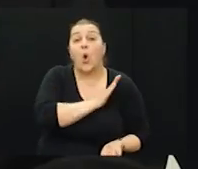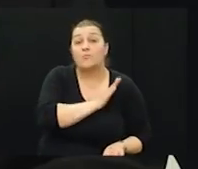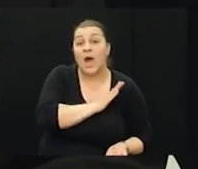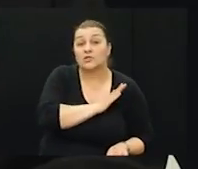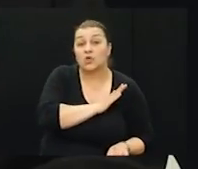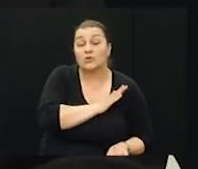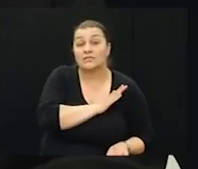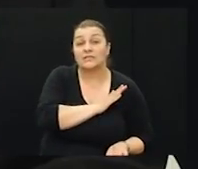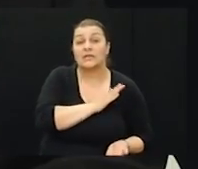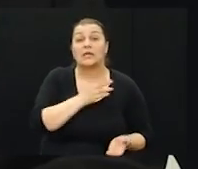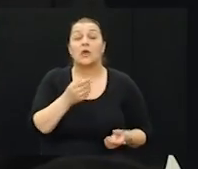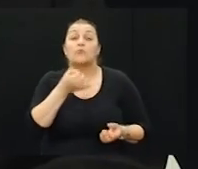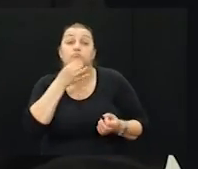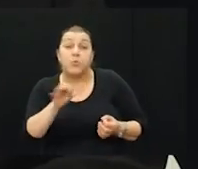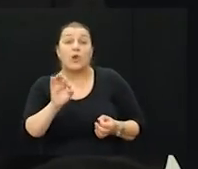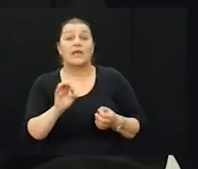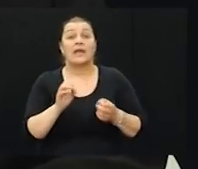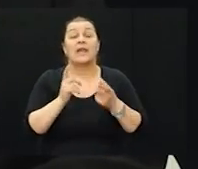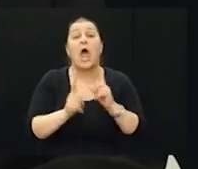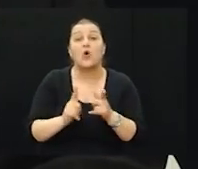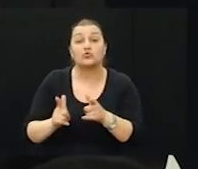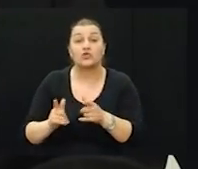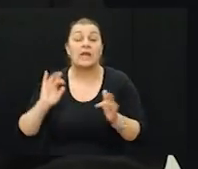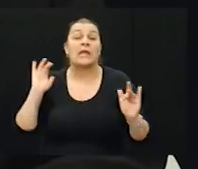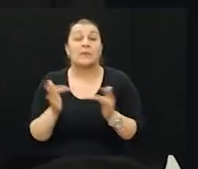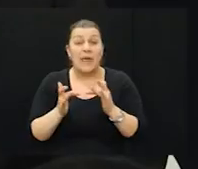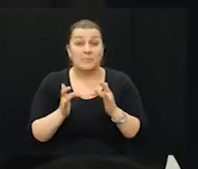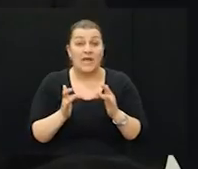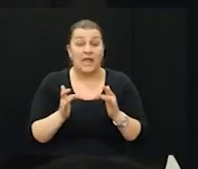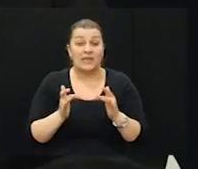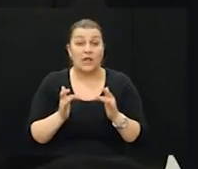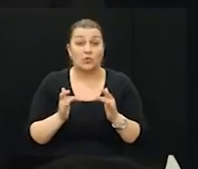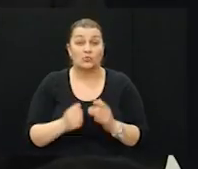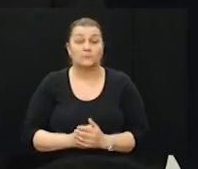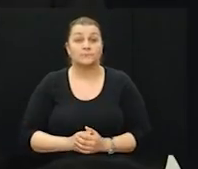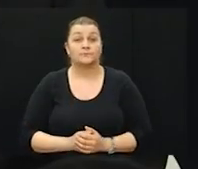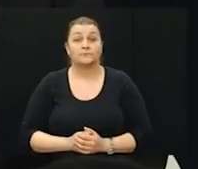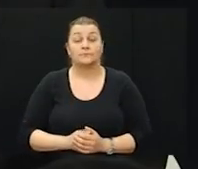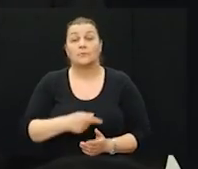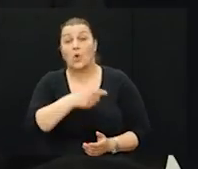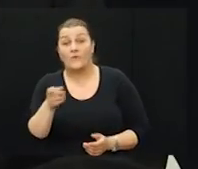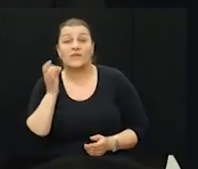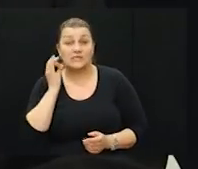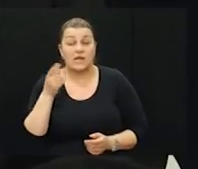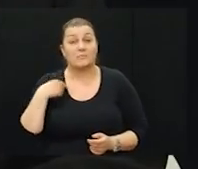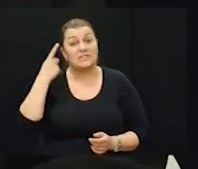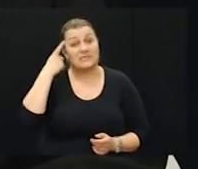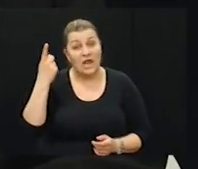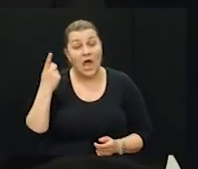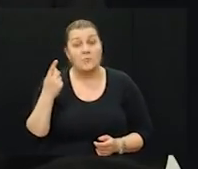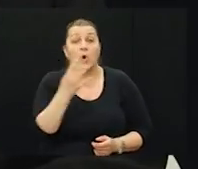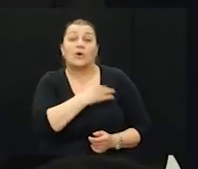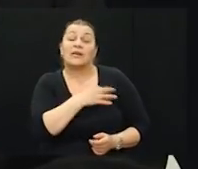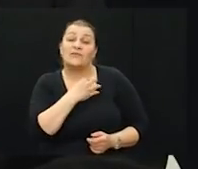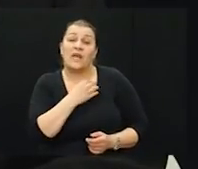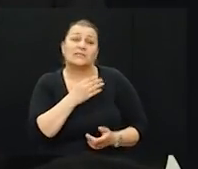opasnosti daleko bolje naoružanio je neprijatelju tih dana. Znamo i